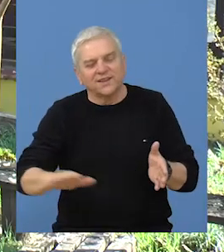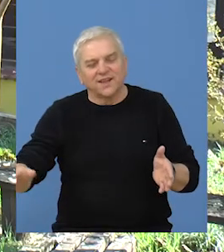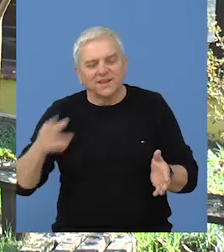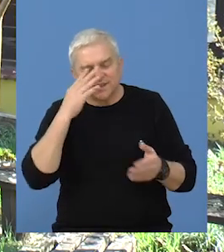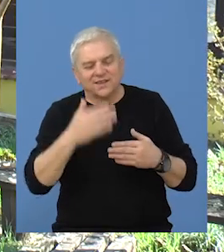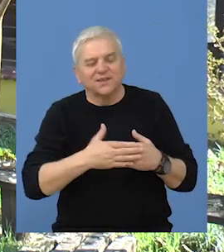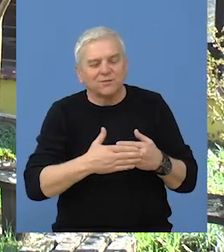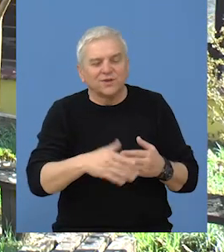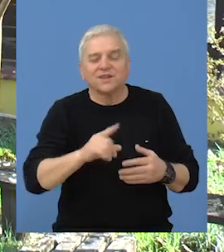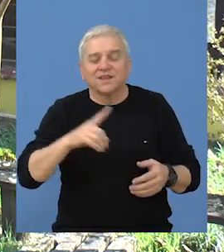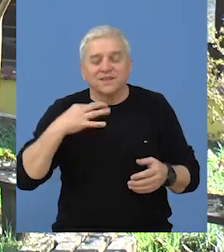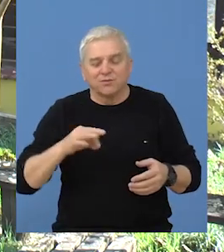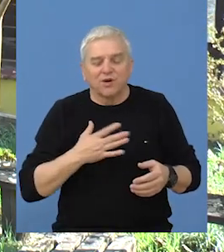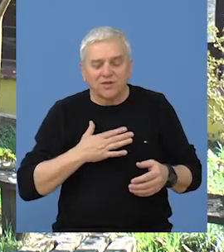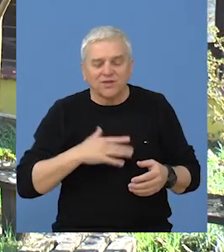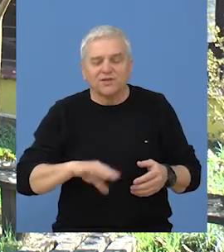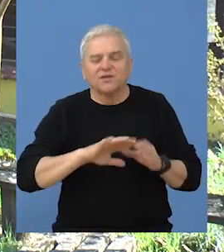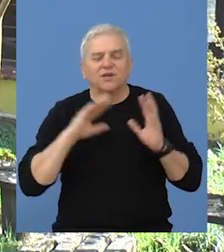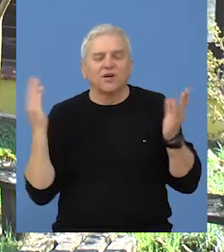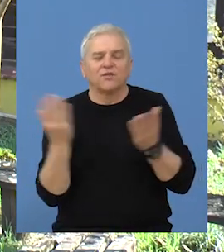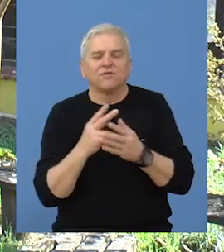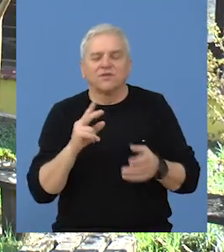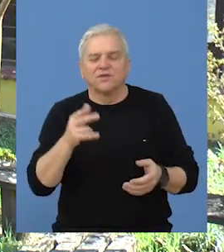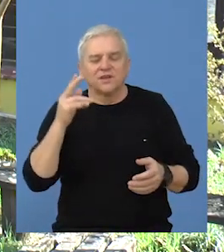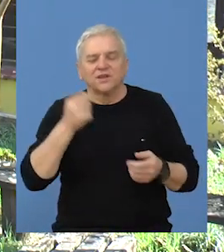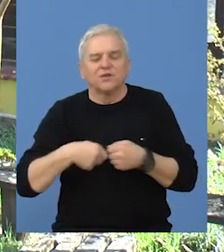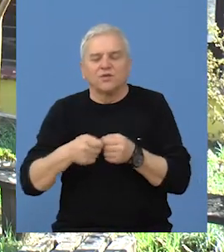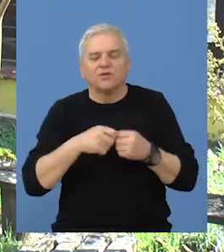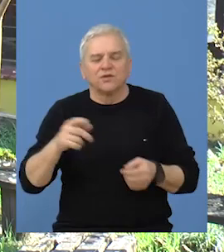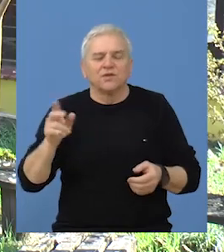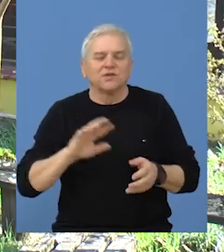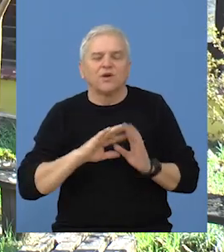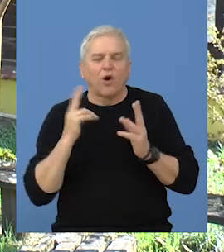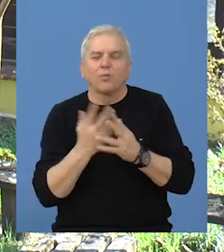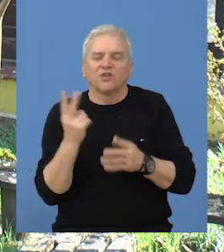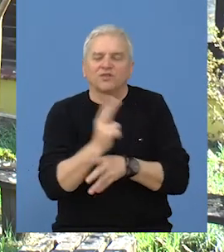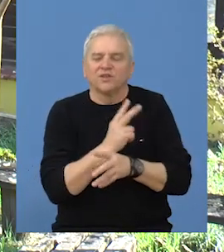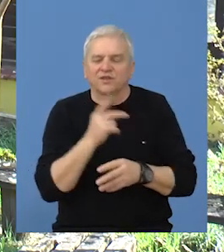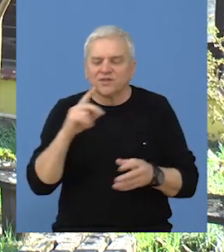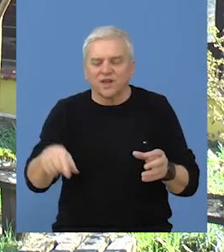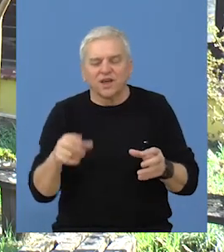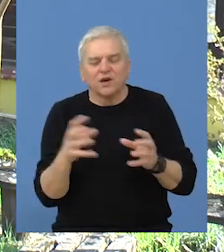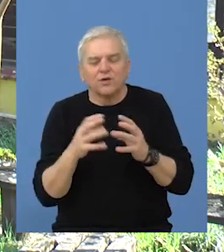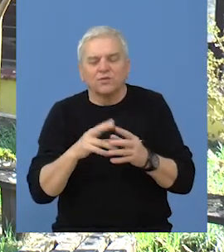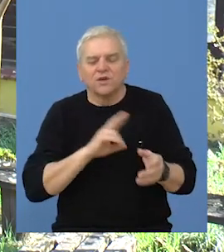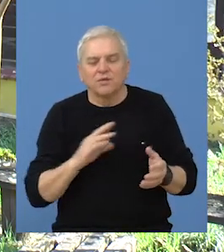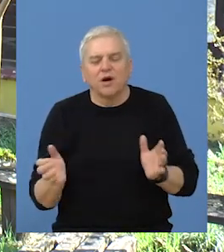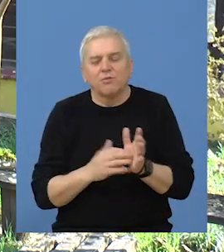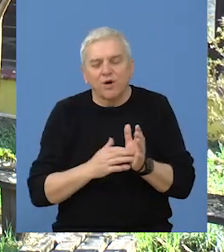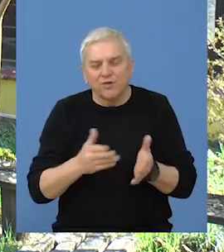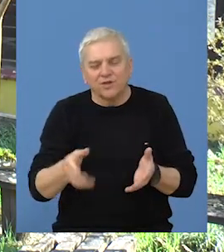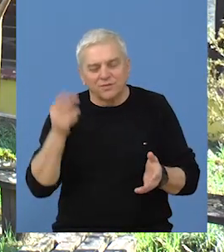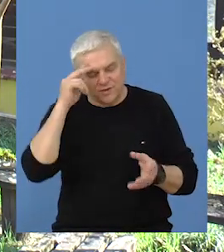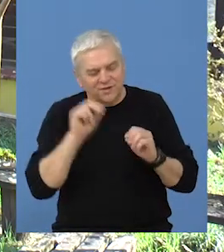i zato ne samo kod nas nego u celo skautskoj asociaciji znači na te kategorije ima